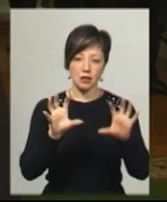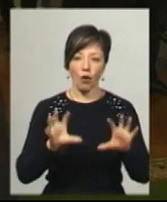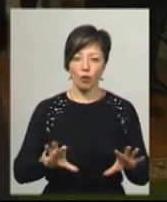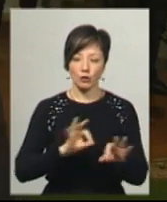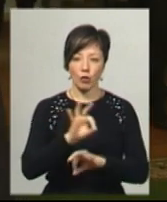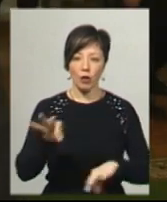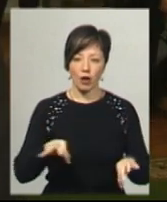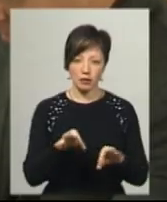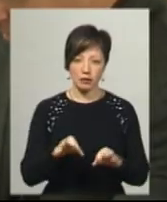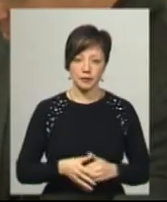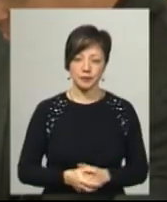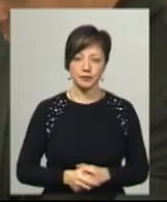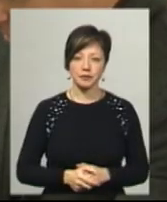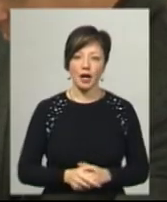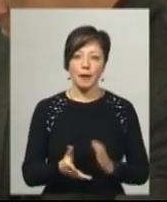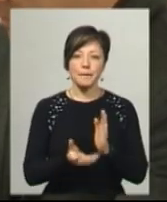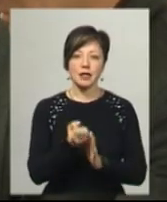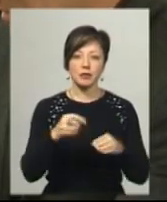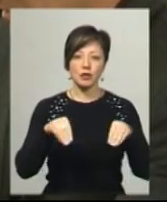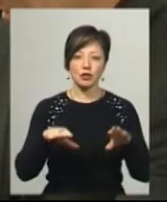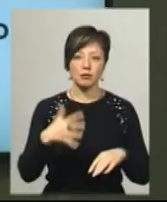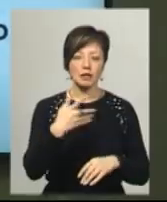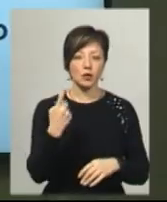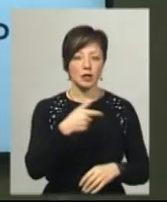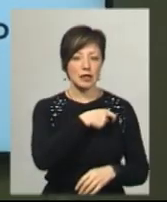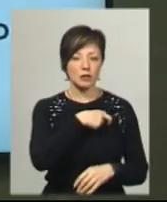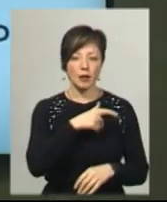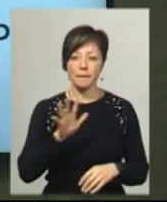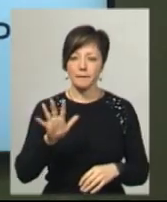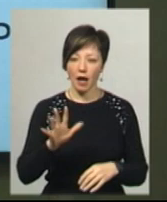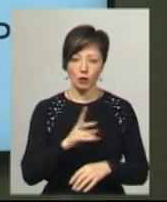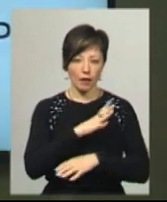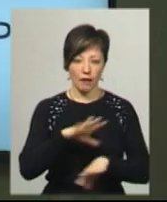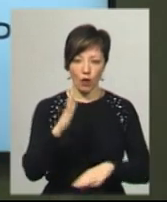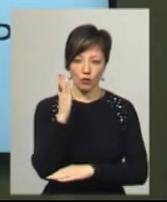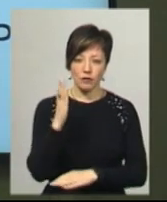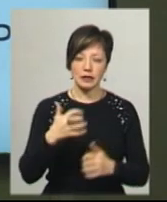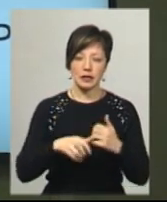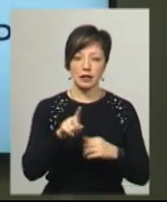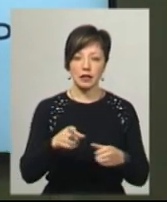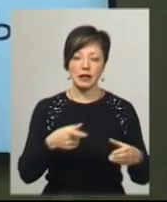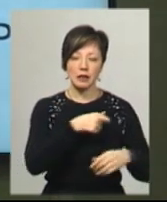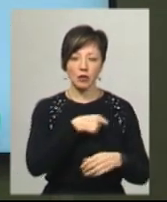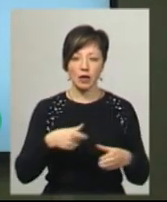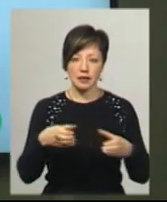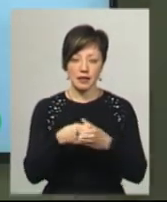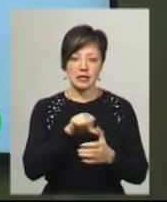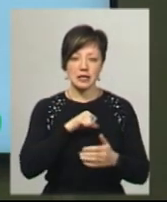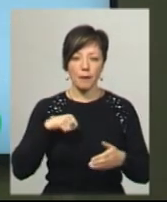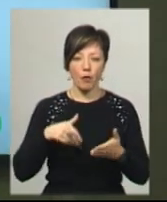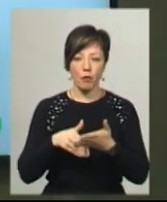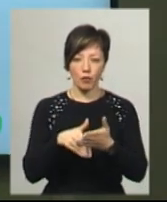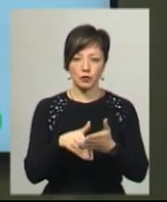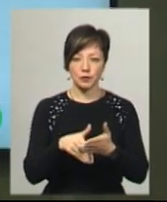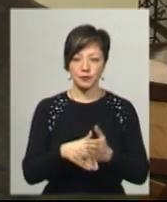законодавант, який стане законом. Підтримали рішення 51 депутат, п'ятеро не голосували. Серед них і депутат фракції «Самопоміч» Микола Моцний.